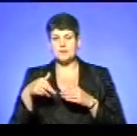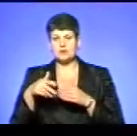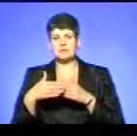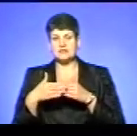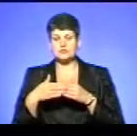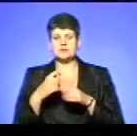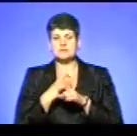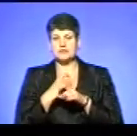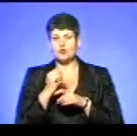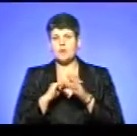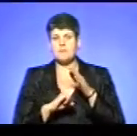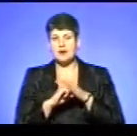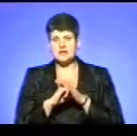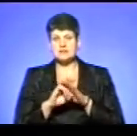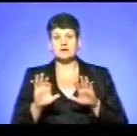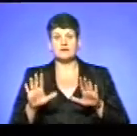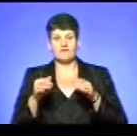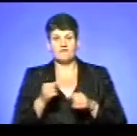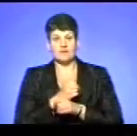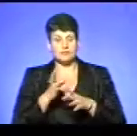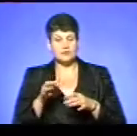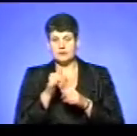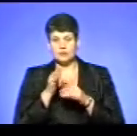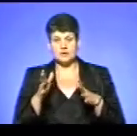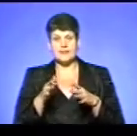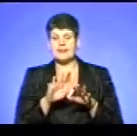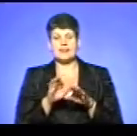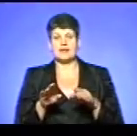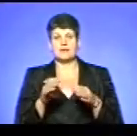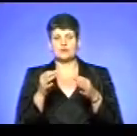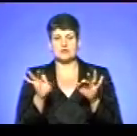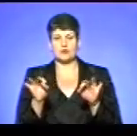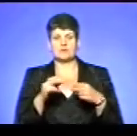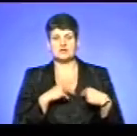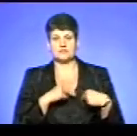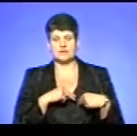спиртобази, де трапився вибух, немає змоги. Не пускають працівники силових структур.